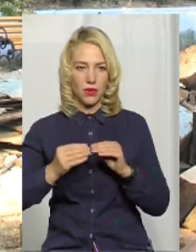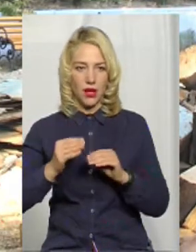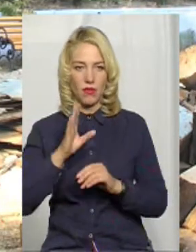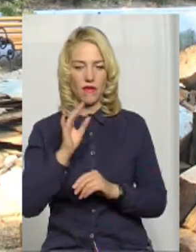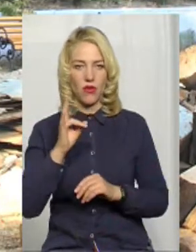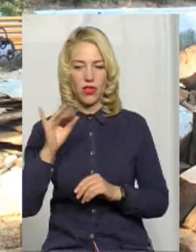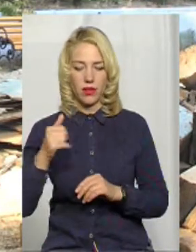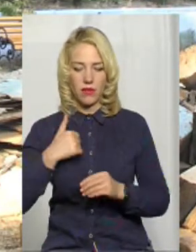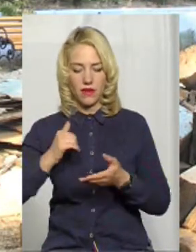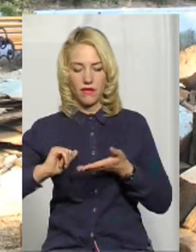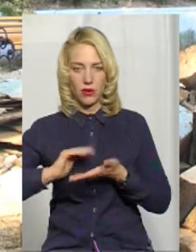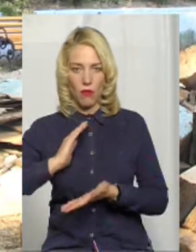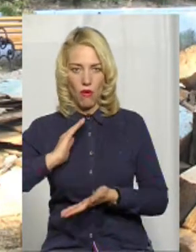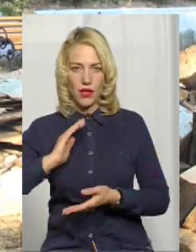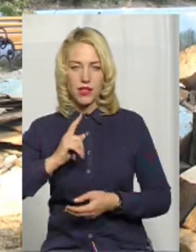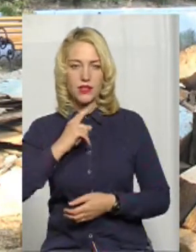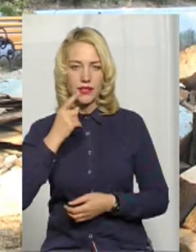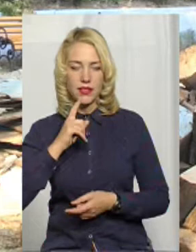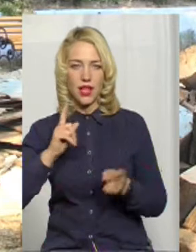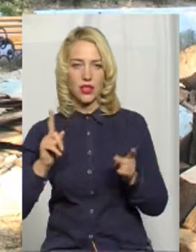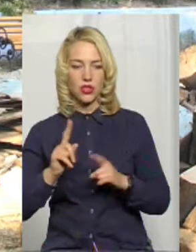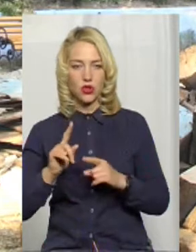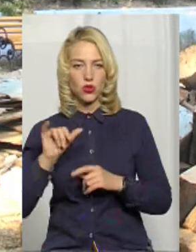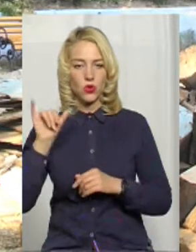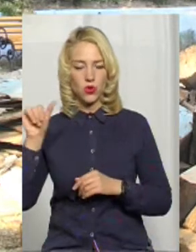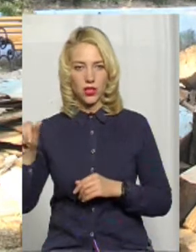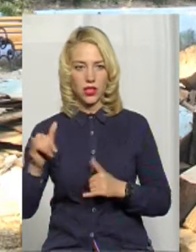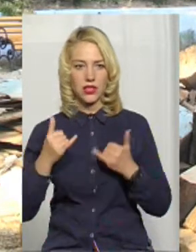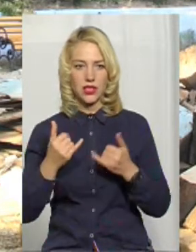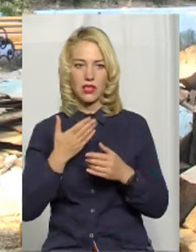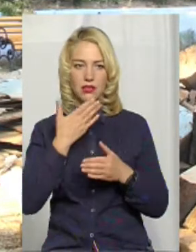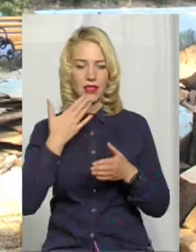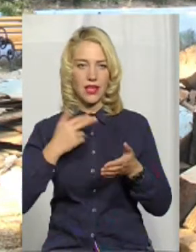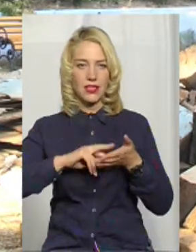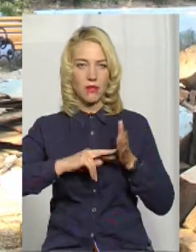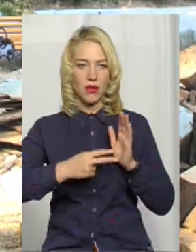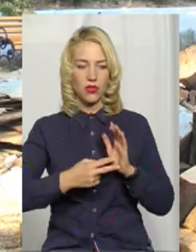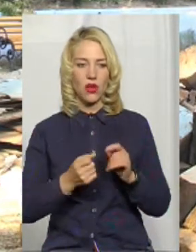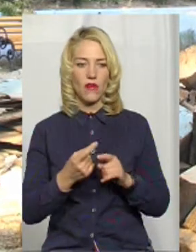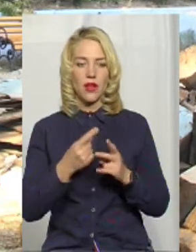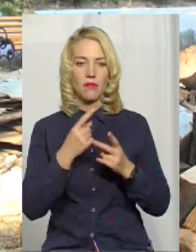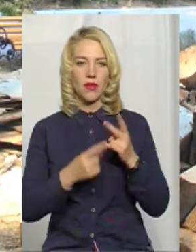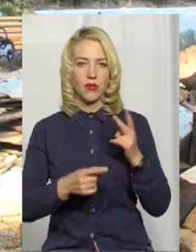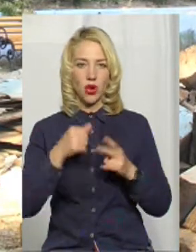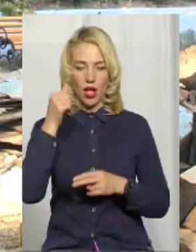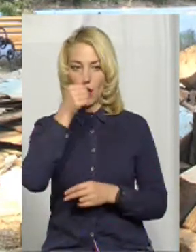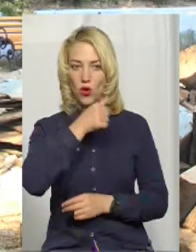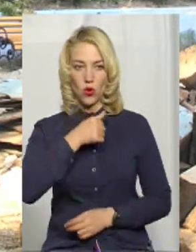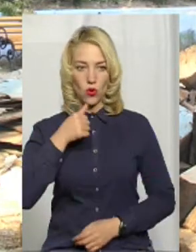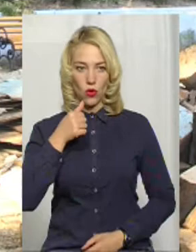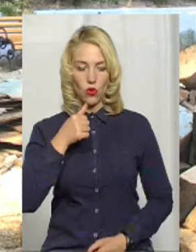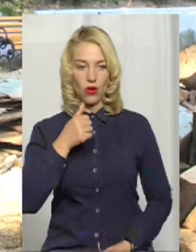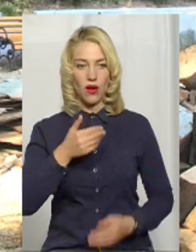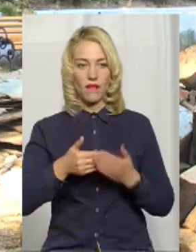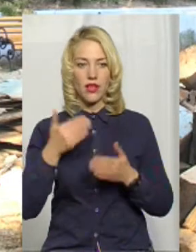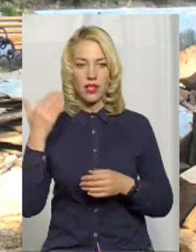мені відмовили, сказали те, що в них зараз це не заплановано. І буквально півтора року від